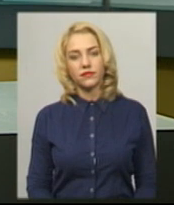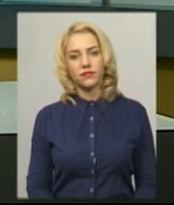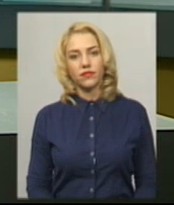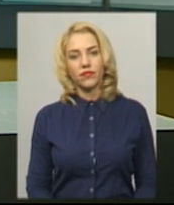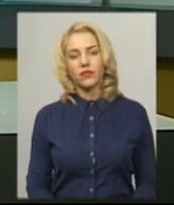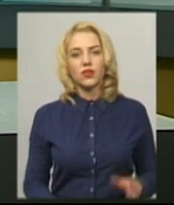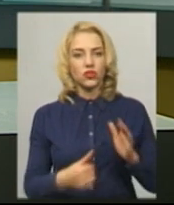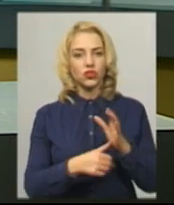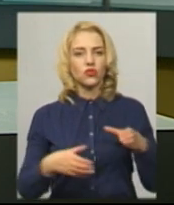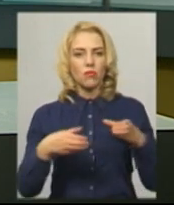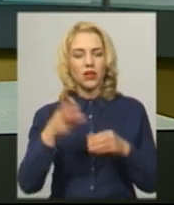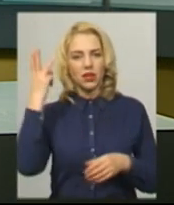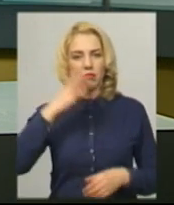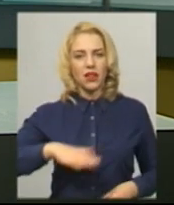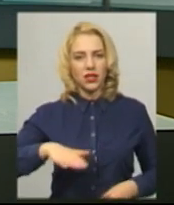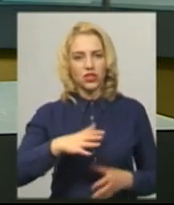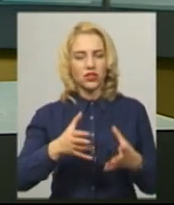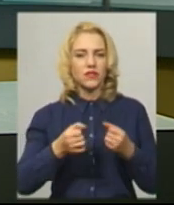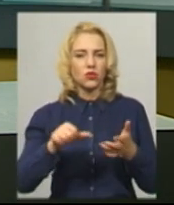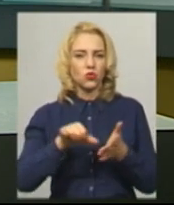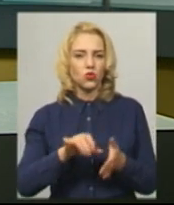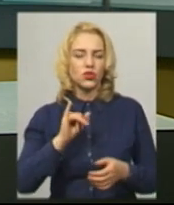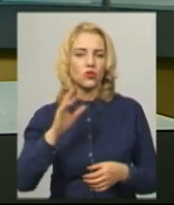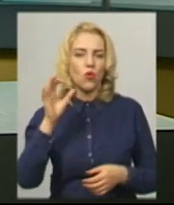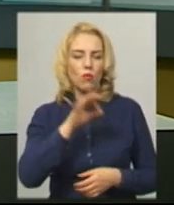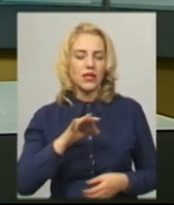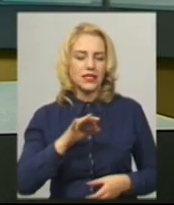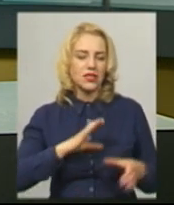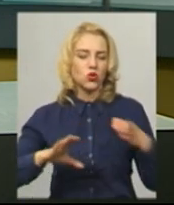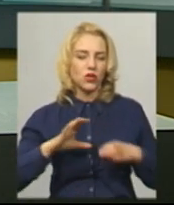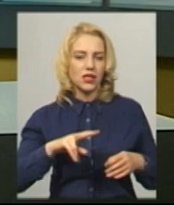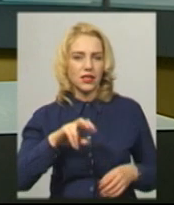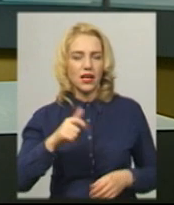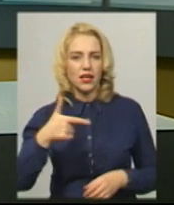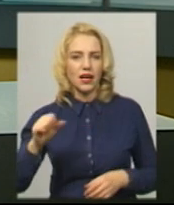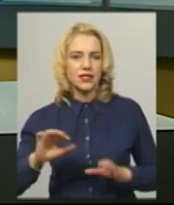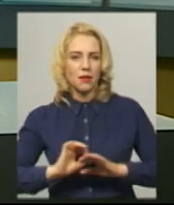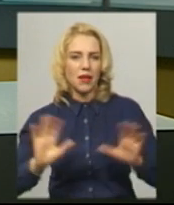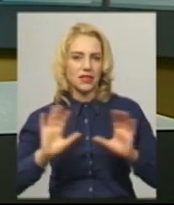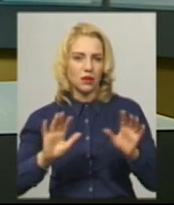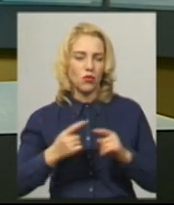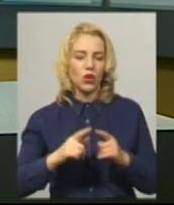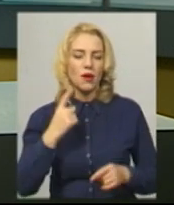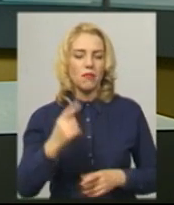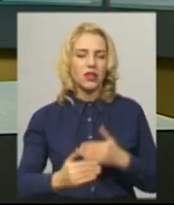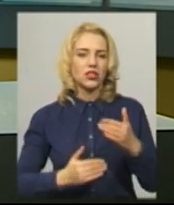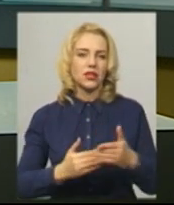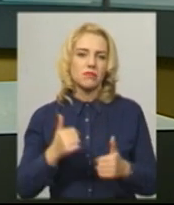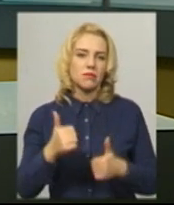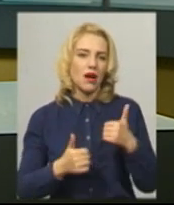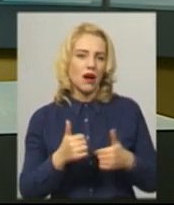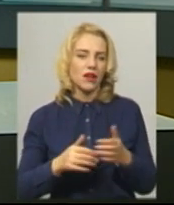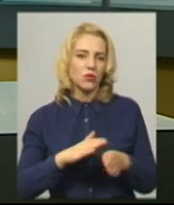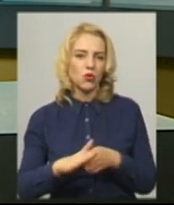Шість команд Хмельниччини взяли участь у обласній студентській лізі із футбаскетболу. Перший етап змагань відбувається у